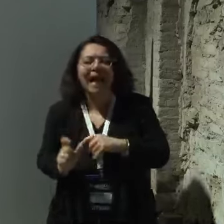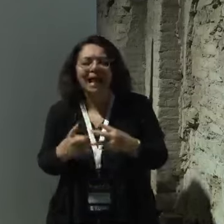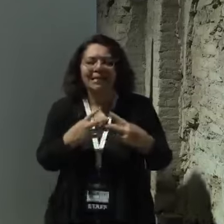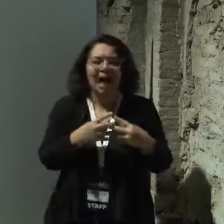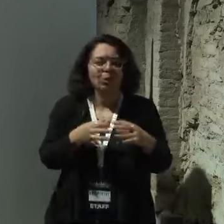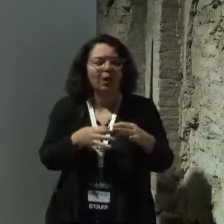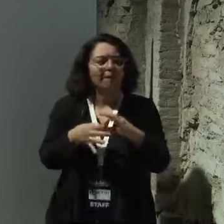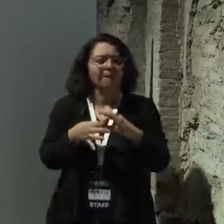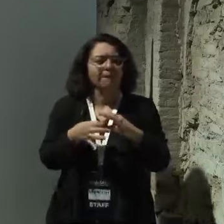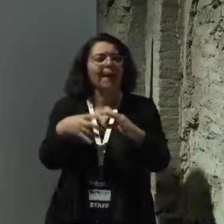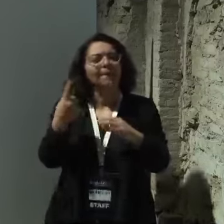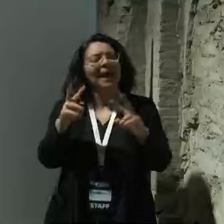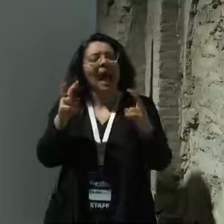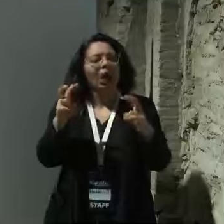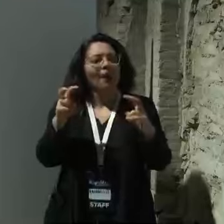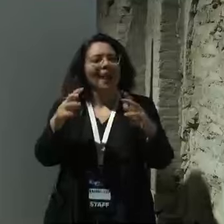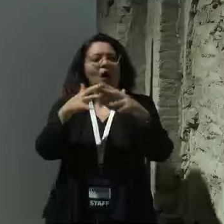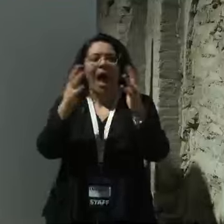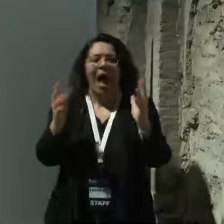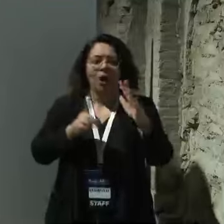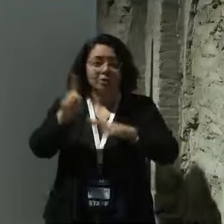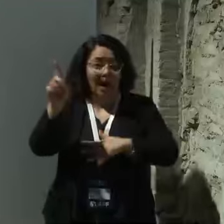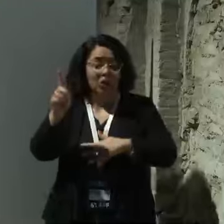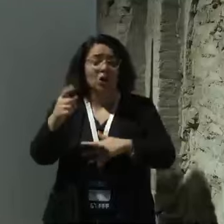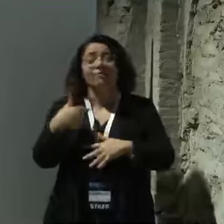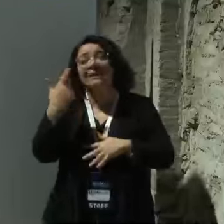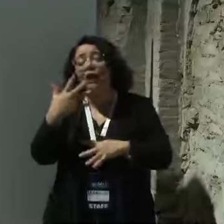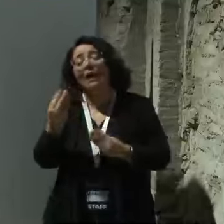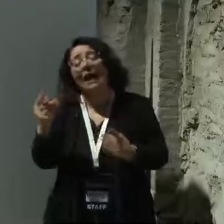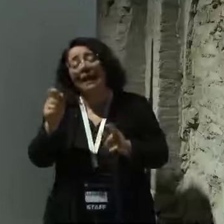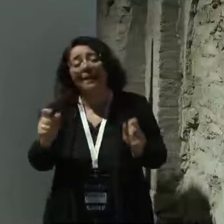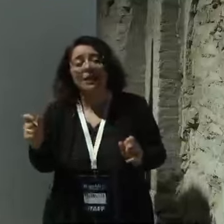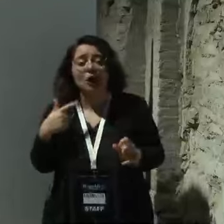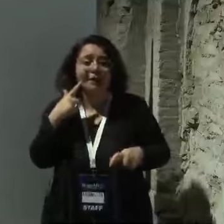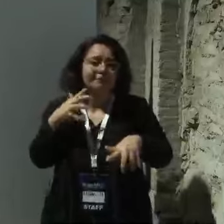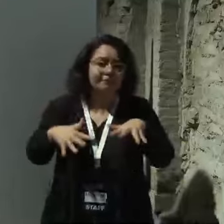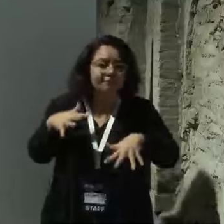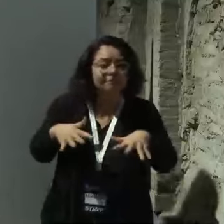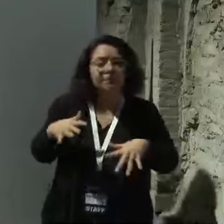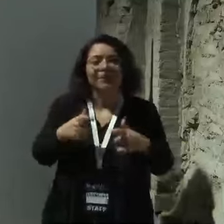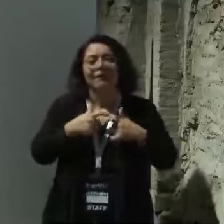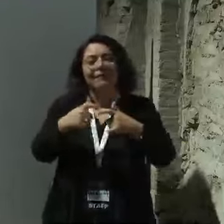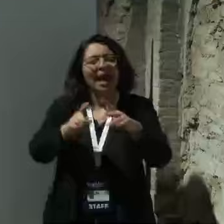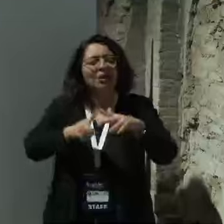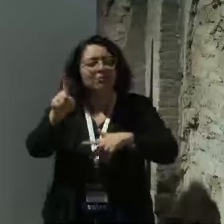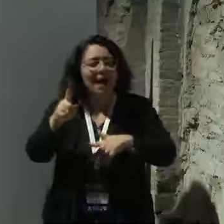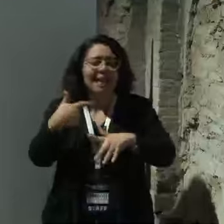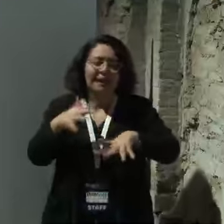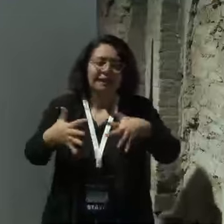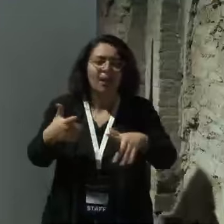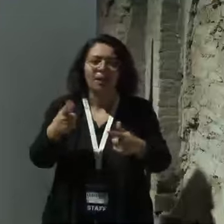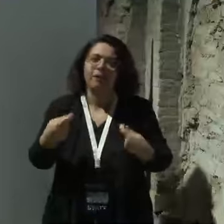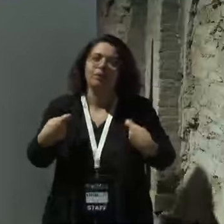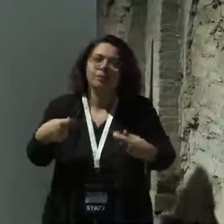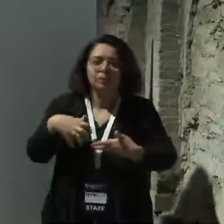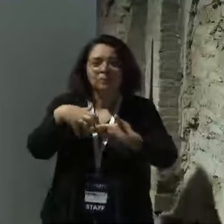so che molte persone sono piuttosto negative sull'aerospazio magari sui voli spaziali perché dicono sì ma quanti soldi verranno